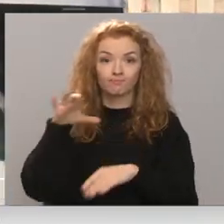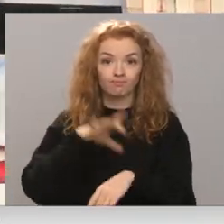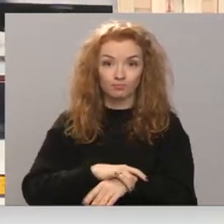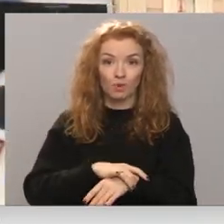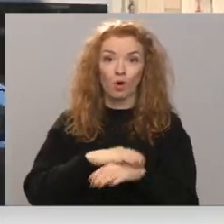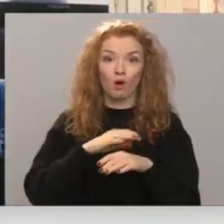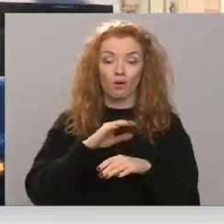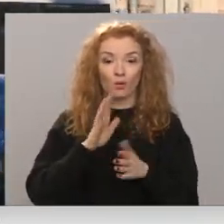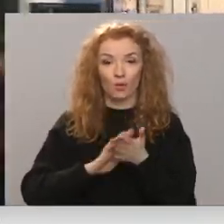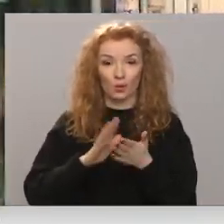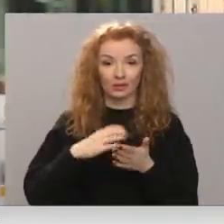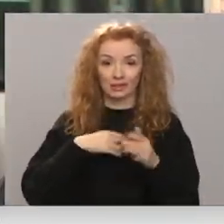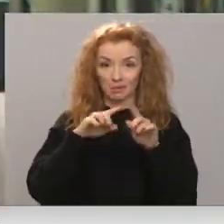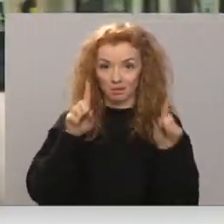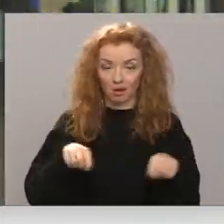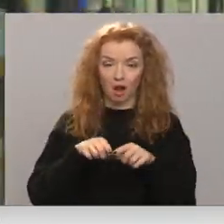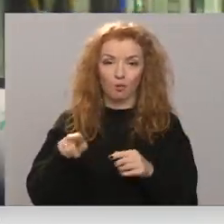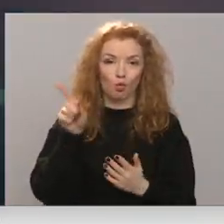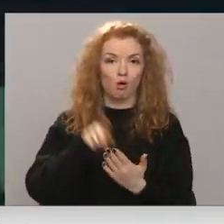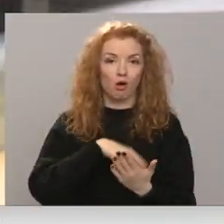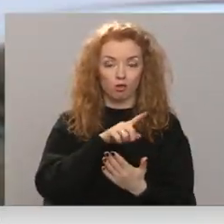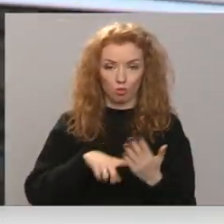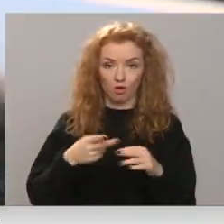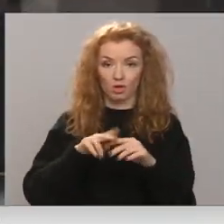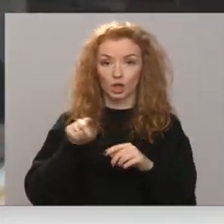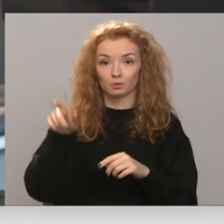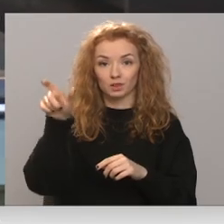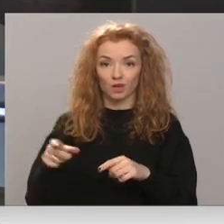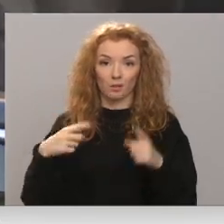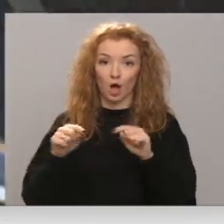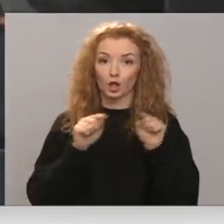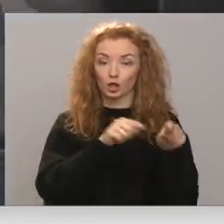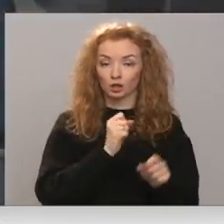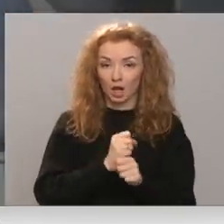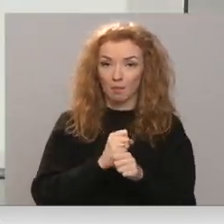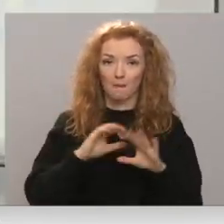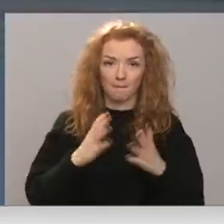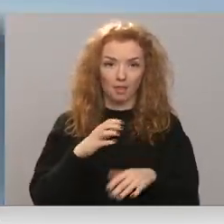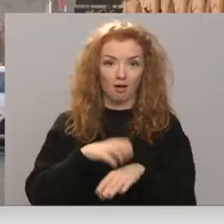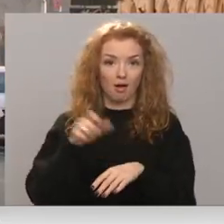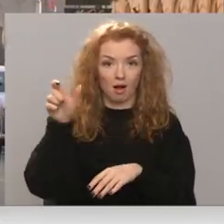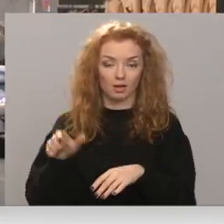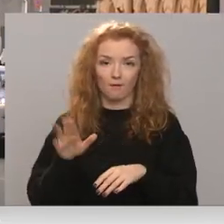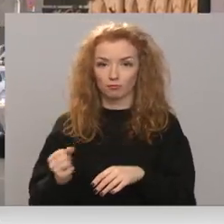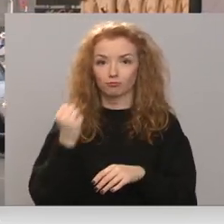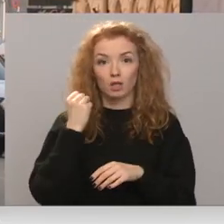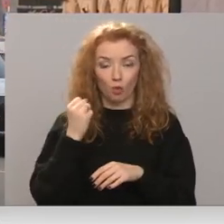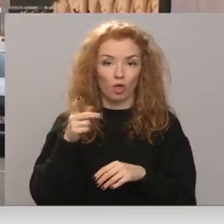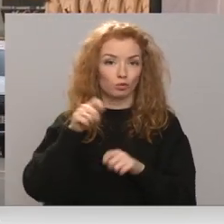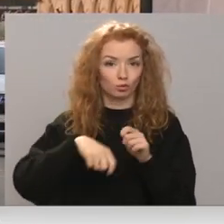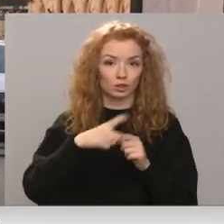slimības lapas, tās tiek anulētas, viltu slimniekam jāatgriež darbā, bet ārstam draudu naudas soca no 140